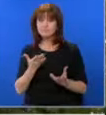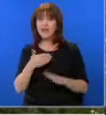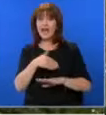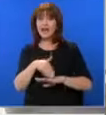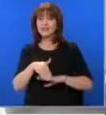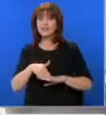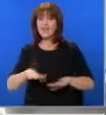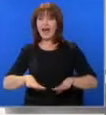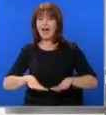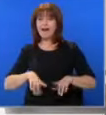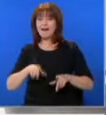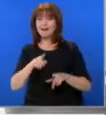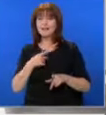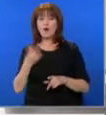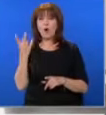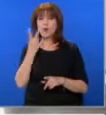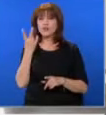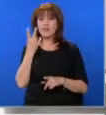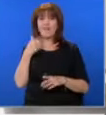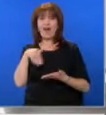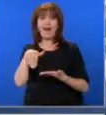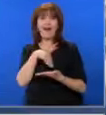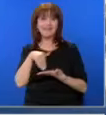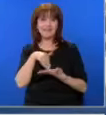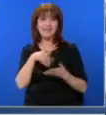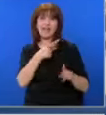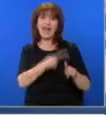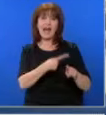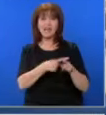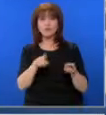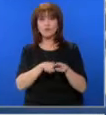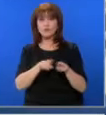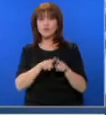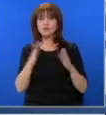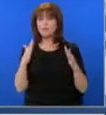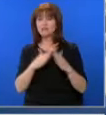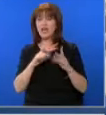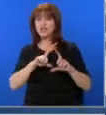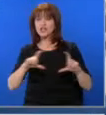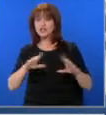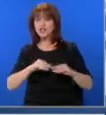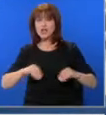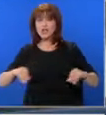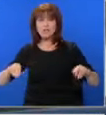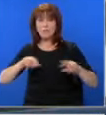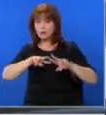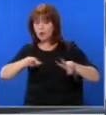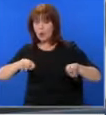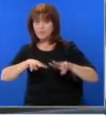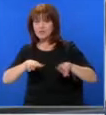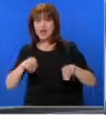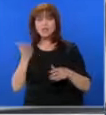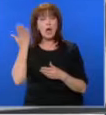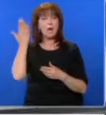в граничния град са били обискирани още два адреса, както и два в Хасково. Става въпрос за жилищни и други имоти, свързани с бивши и настоящи